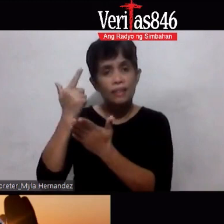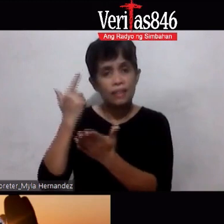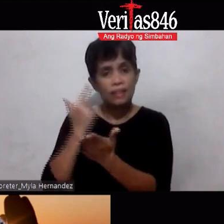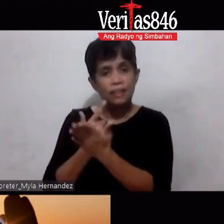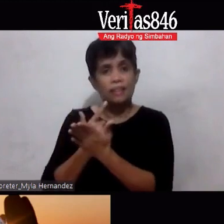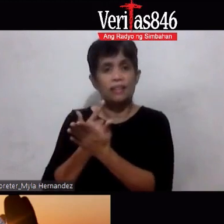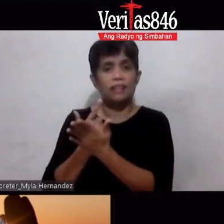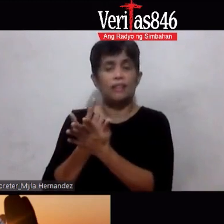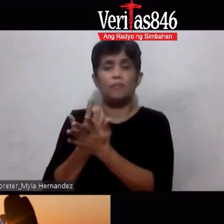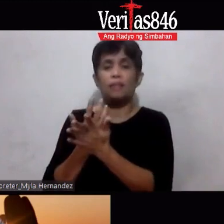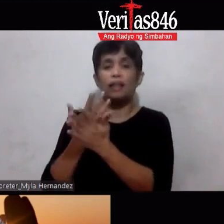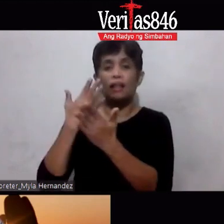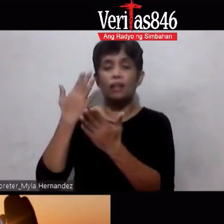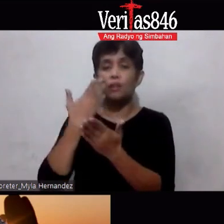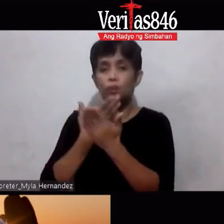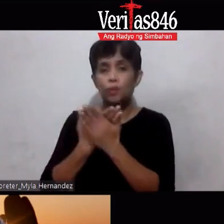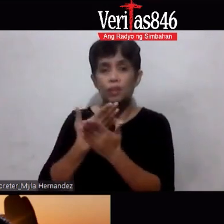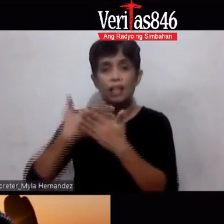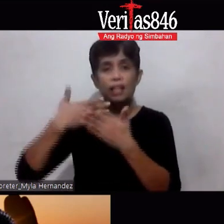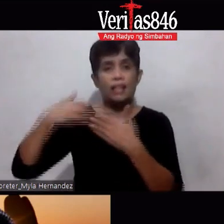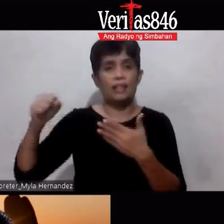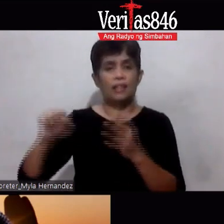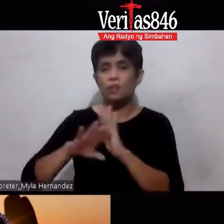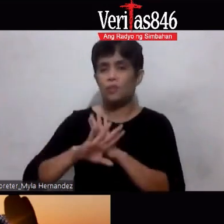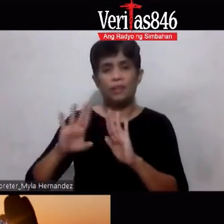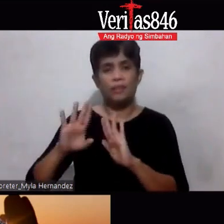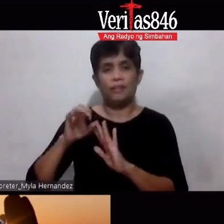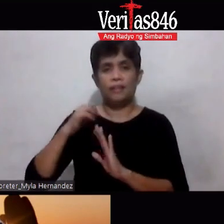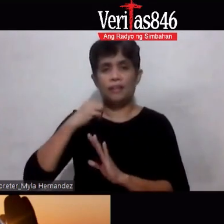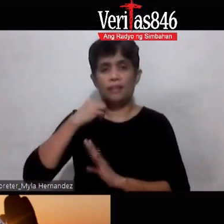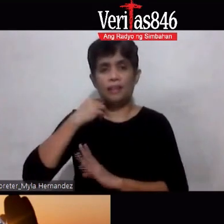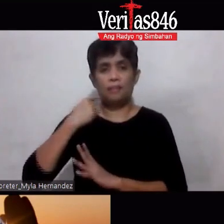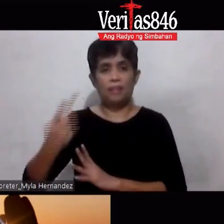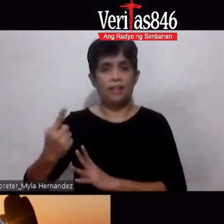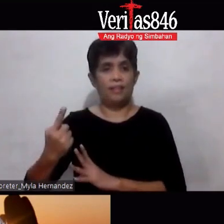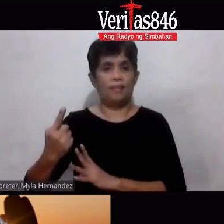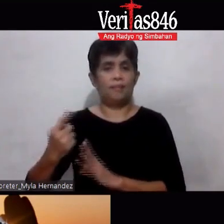magagandang mga bagay okay huwag natin sabihin na